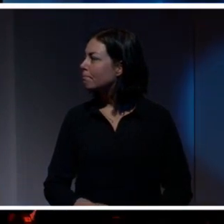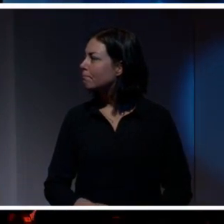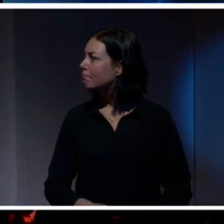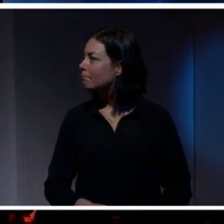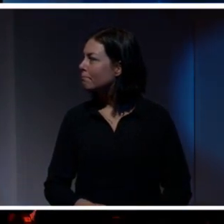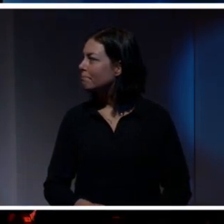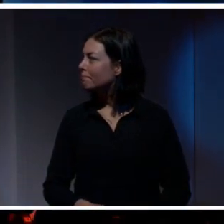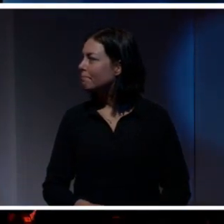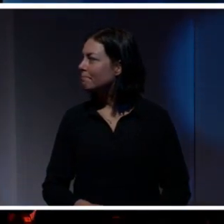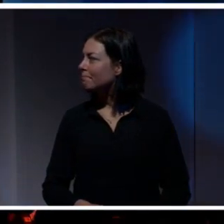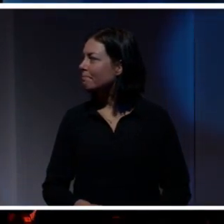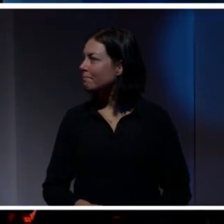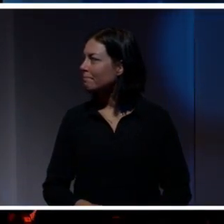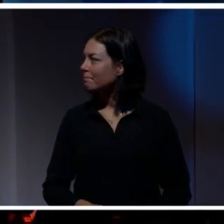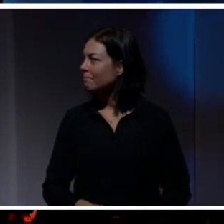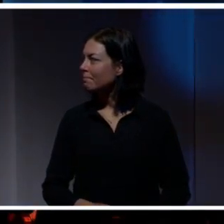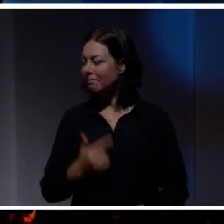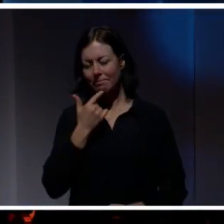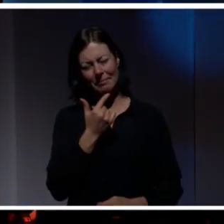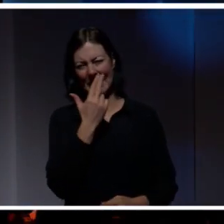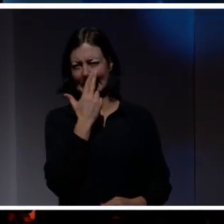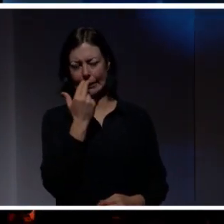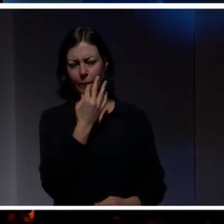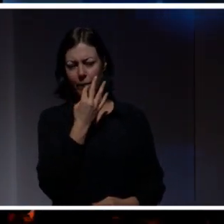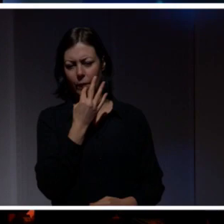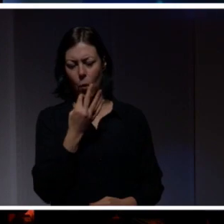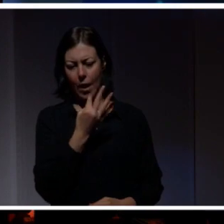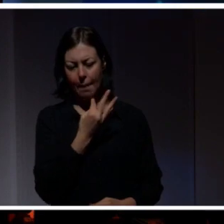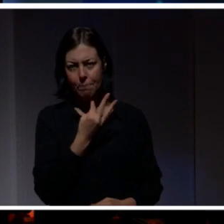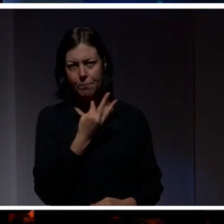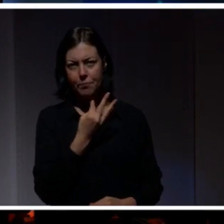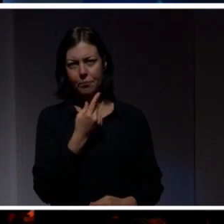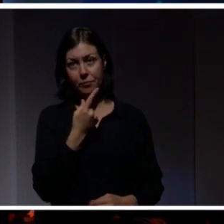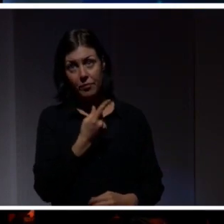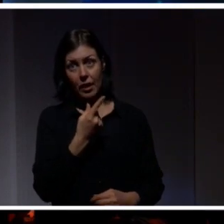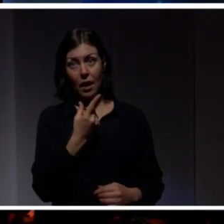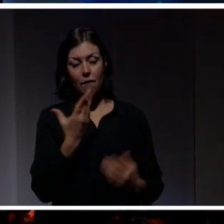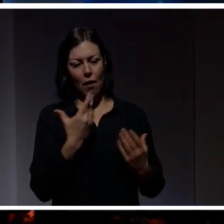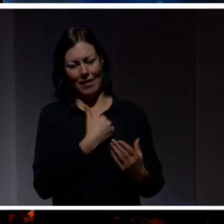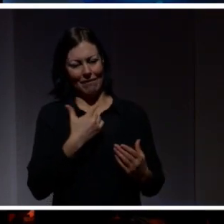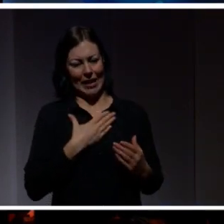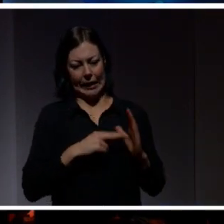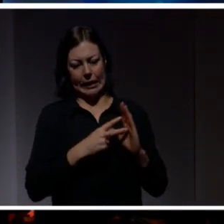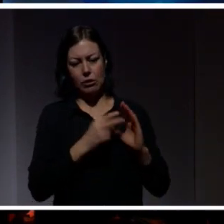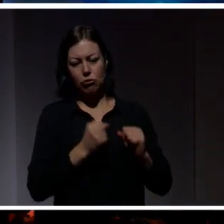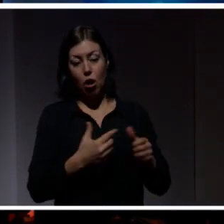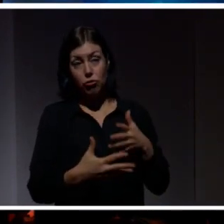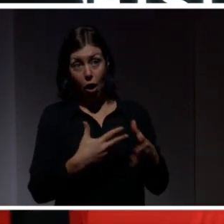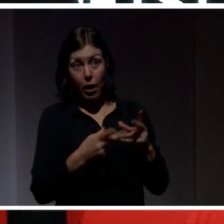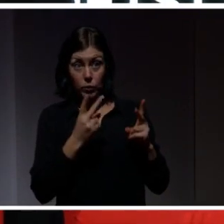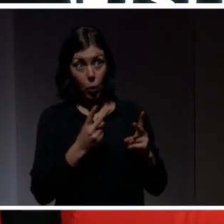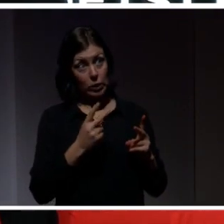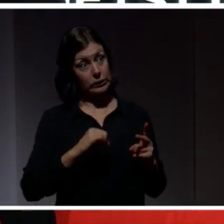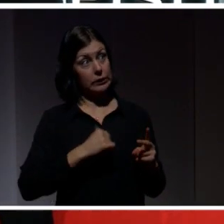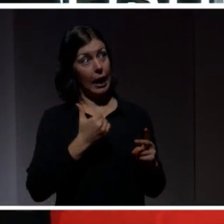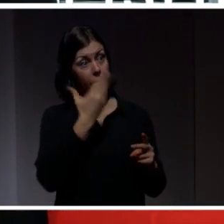Tack så mycket! En liten snabb fråga är det här, vad vi vill att tekniken ska göra. Tycker du, är det också en fråga jag kan ställa till mig